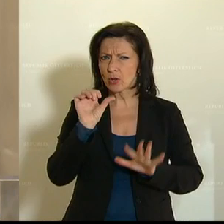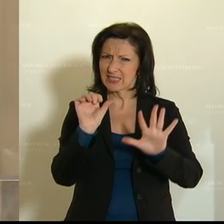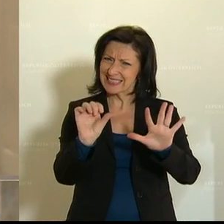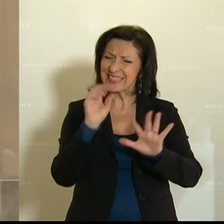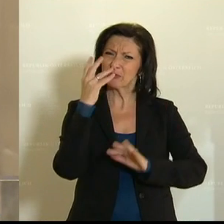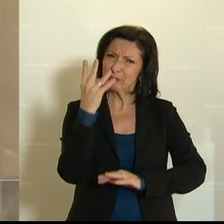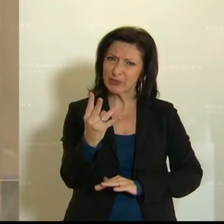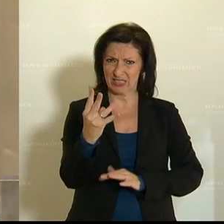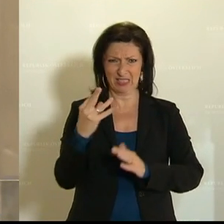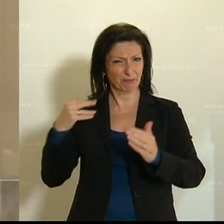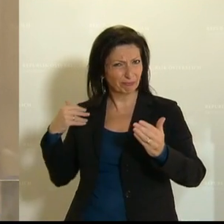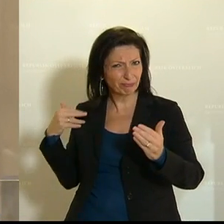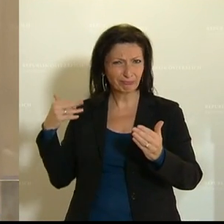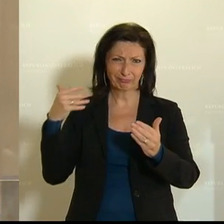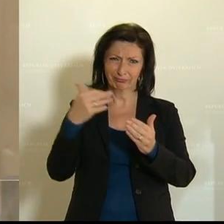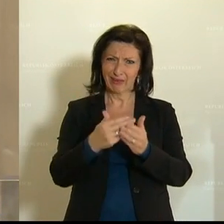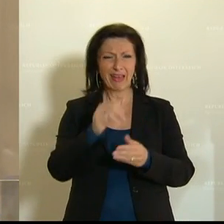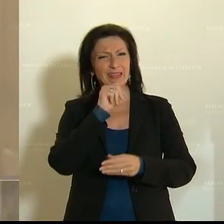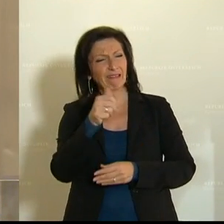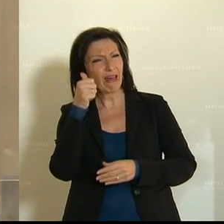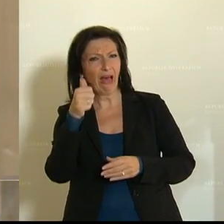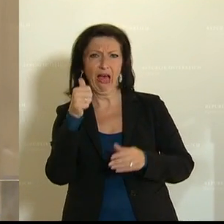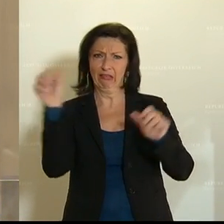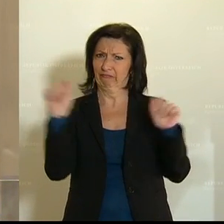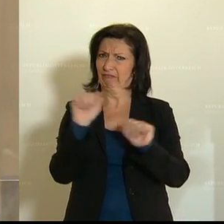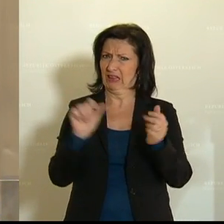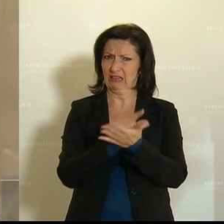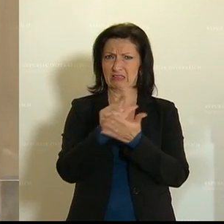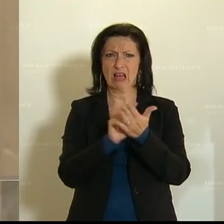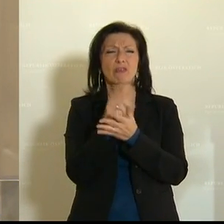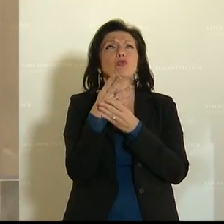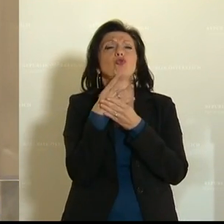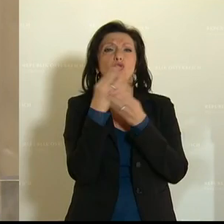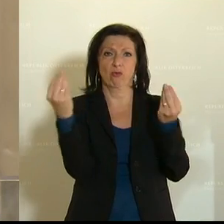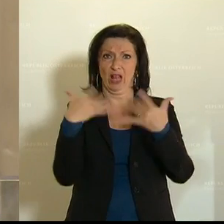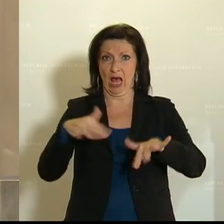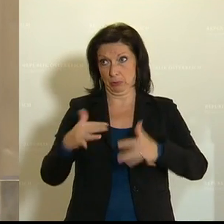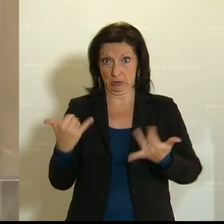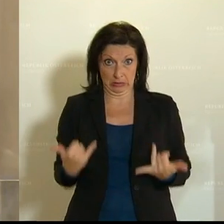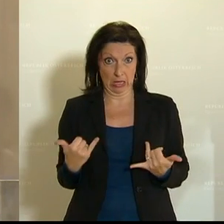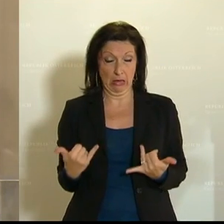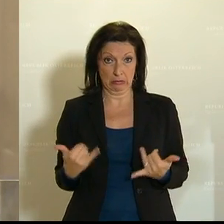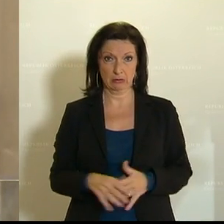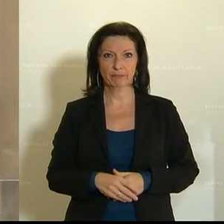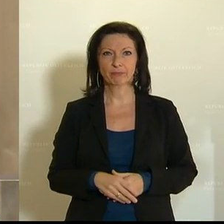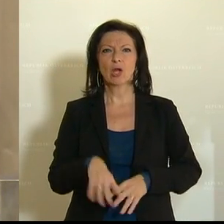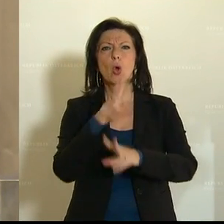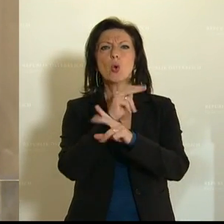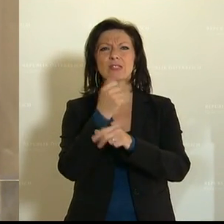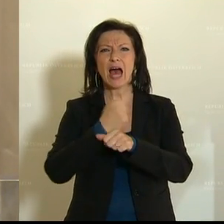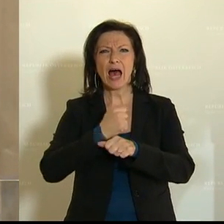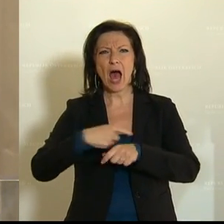gab es keinen Winter mit einer derart hohen Arbeitslosigkeit. Ja, die Lage am österreichischen